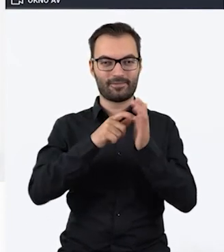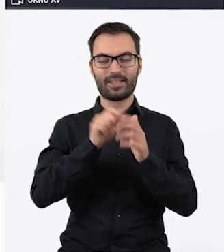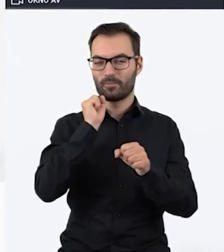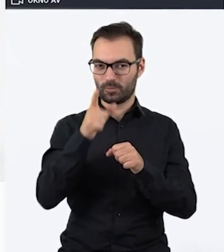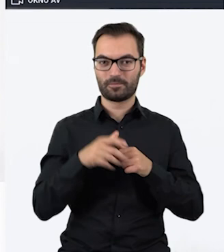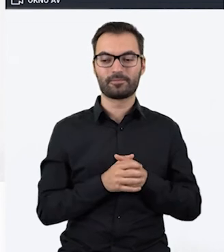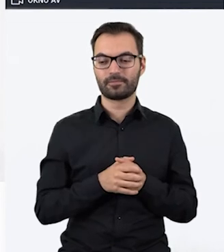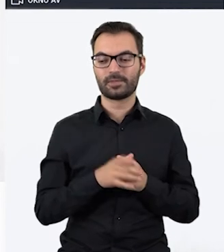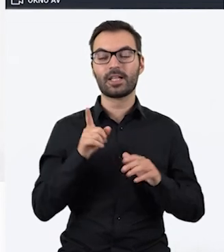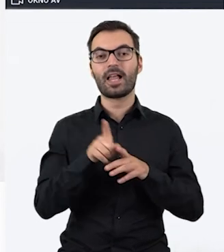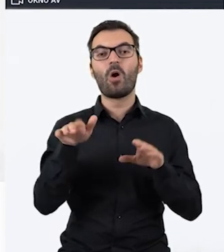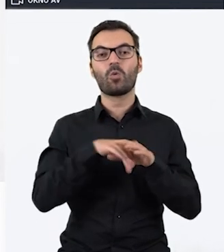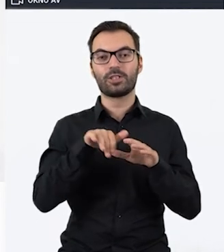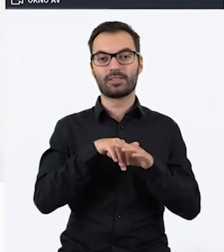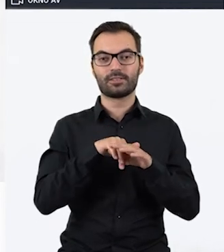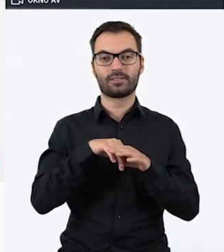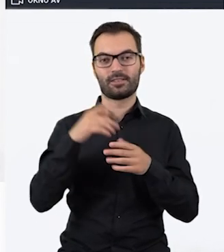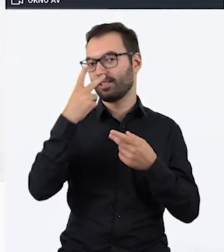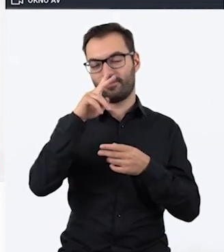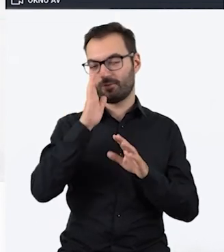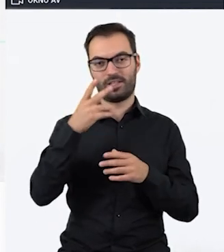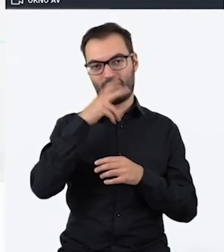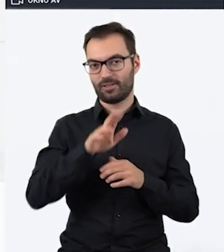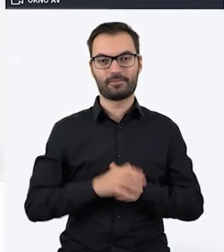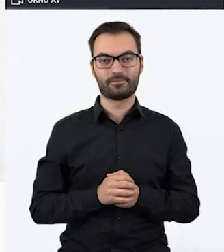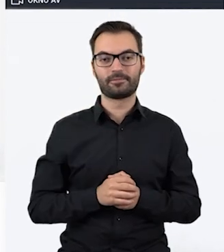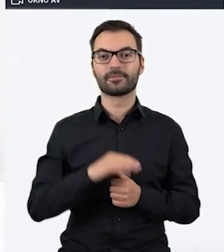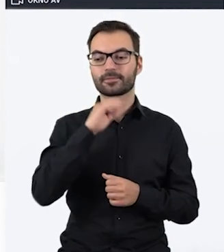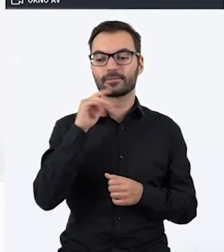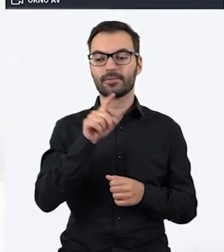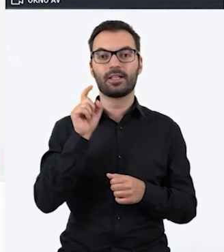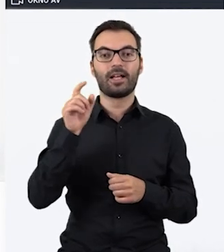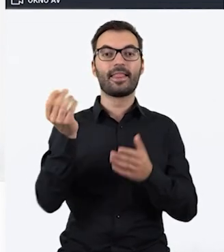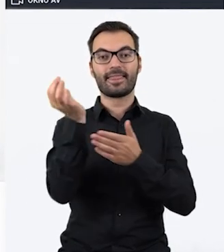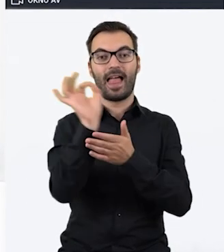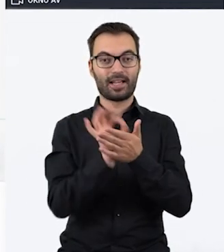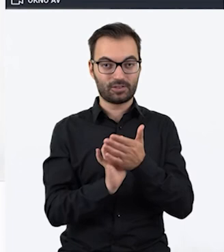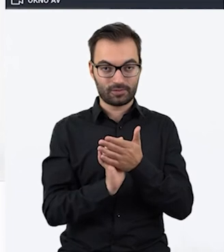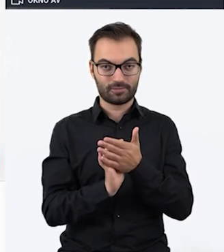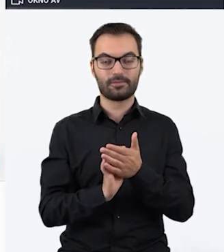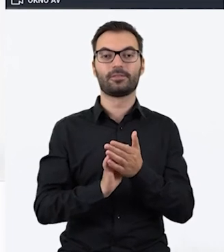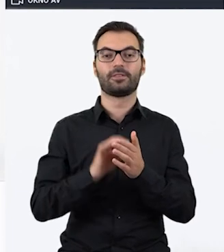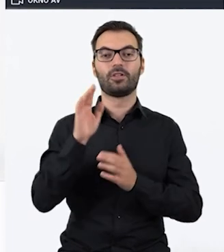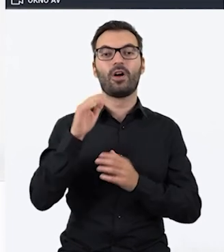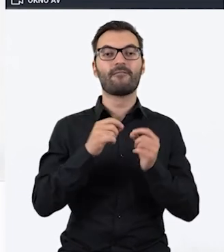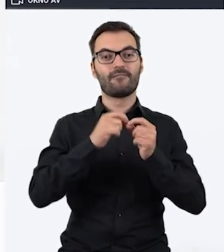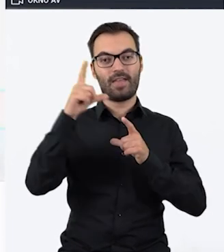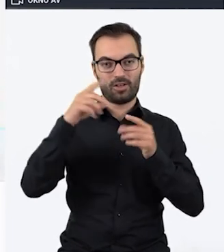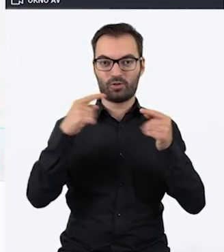dla uczestnika i uczestniczek będą niewidoczne. Wystarczy takie pole narysować, dostosować wielkość.